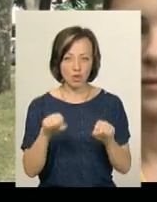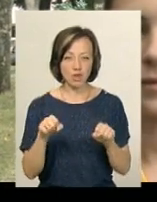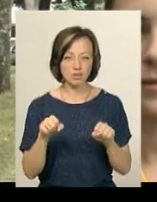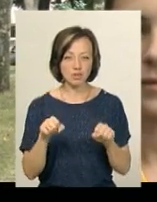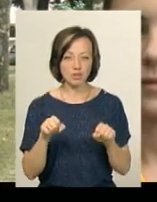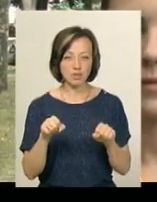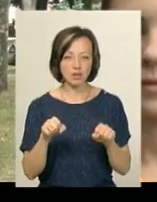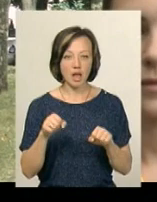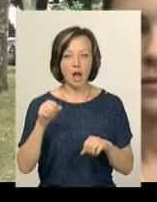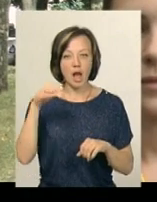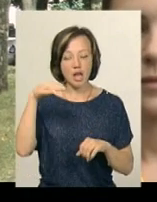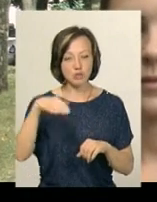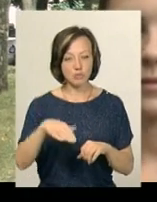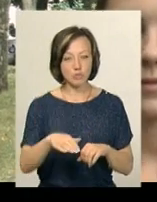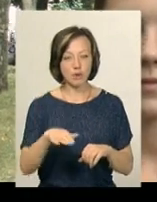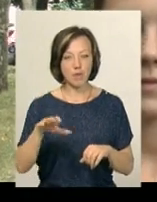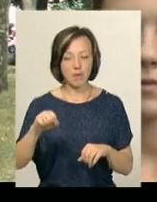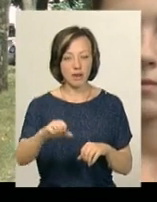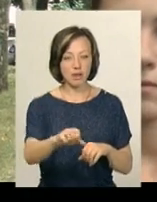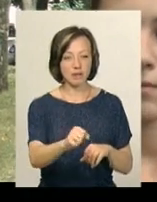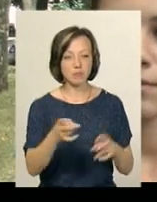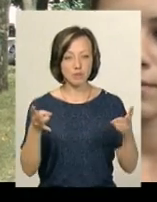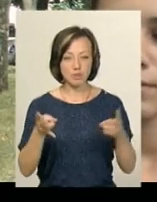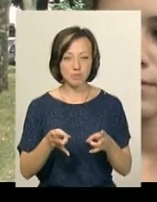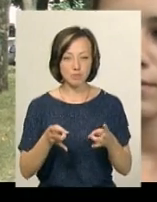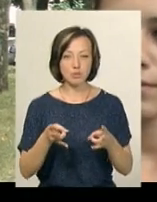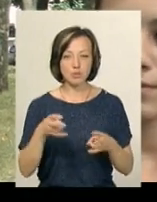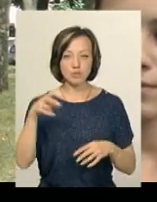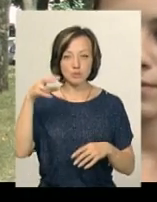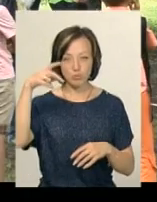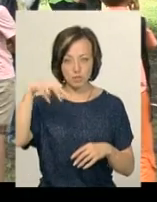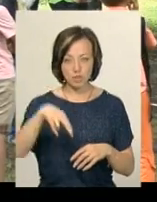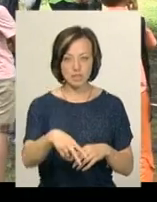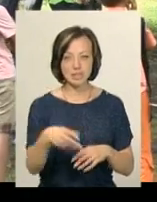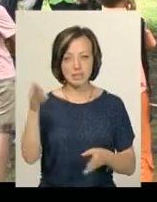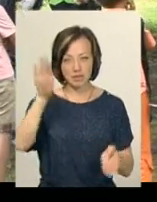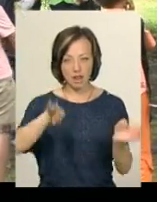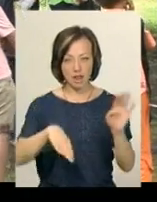А спуск по вертикальних перилах, якщо вам потрібно, спуститися зі скали, наприклад.